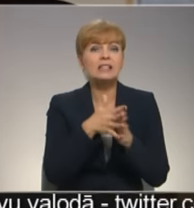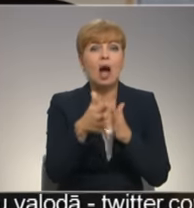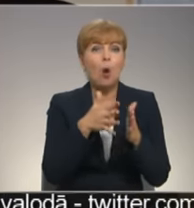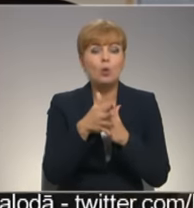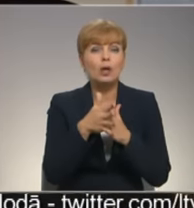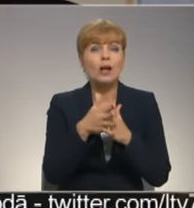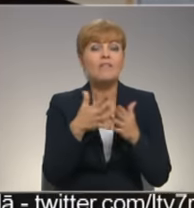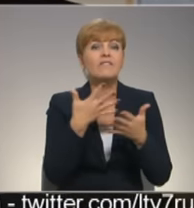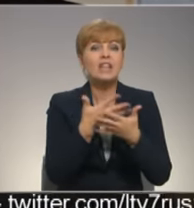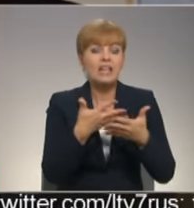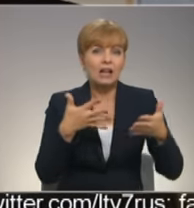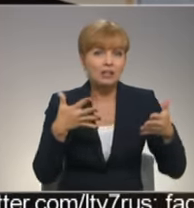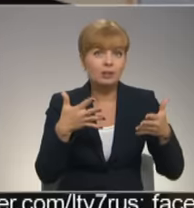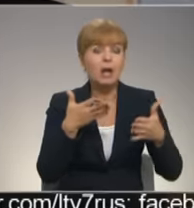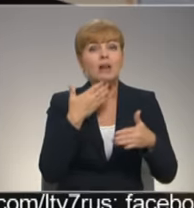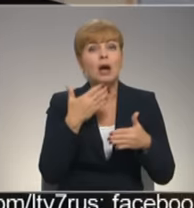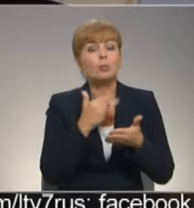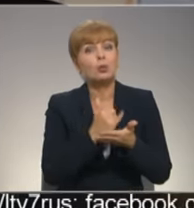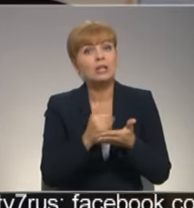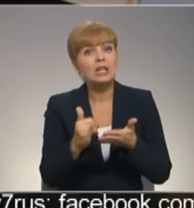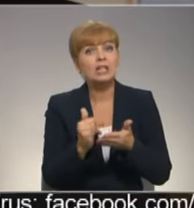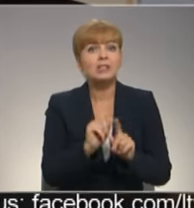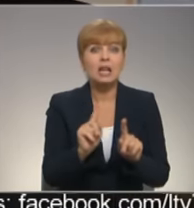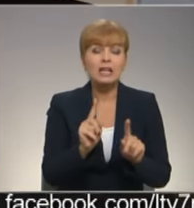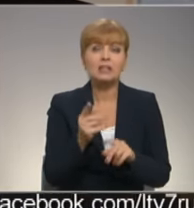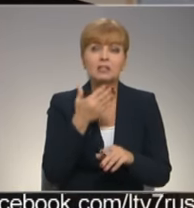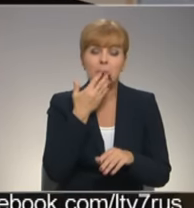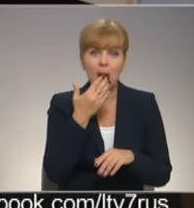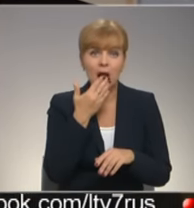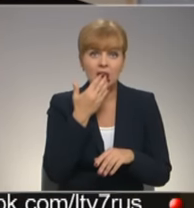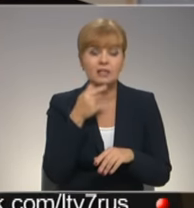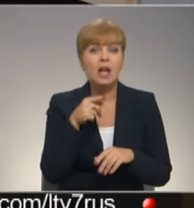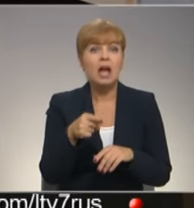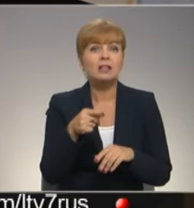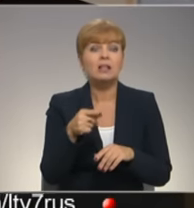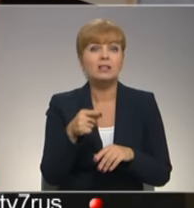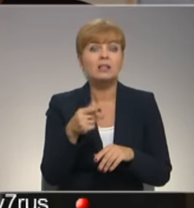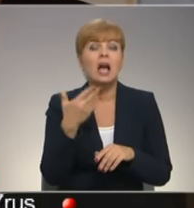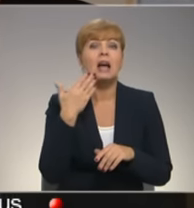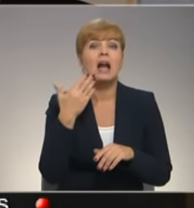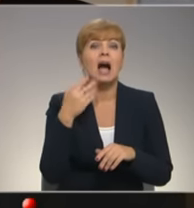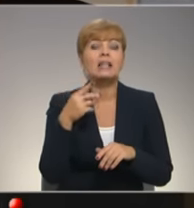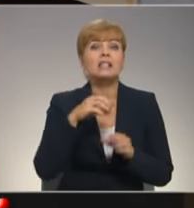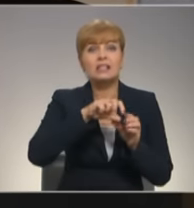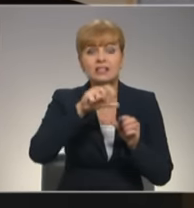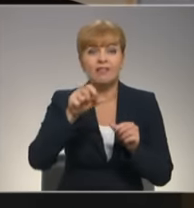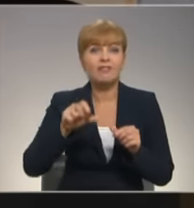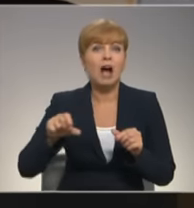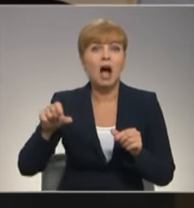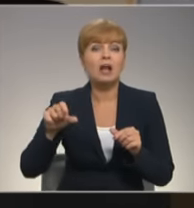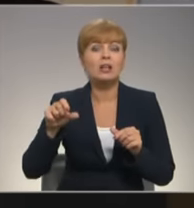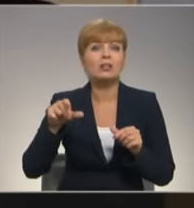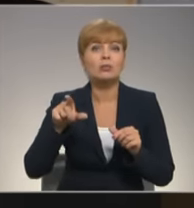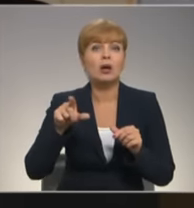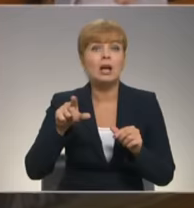tīrs, varbūt viņam kaut kāda smagas ir. Tas gaisa vads pēc ventilātura ir ievadīts